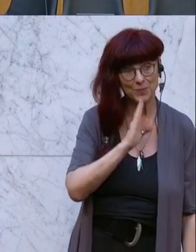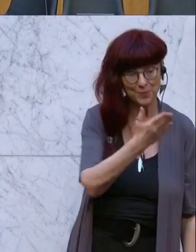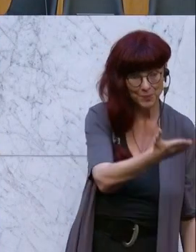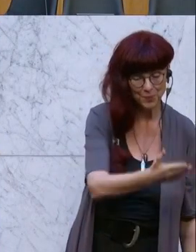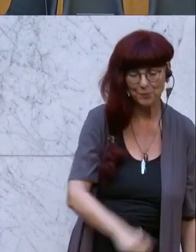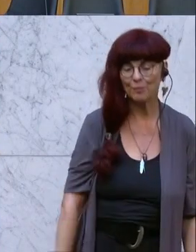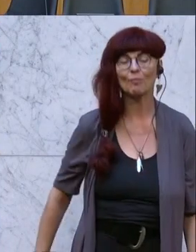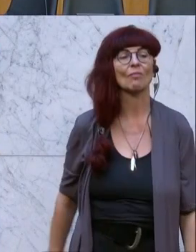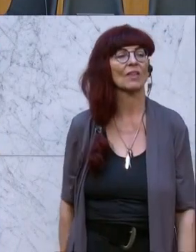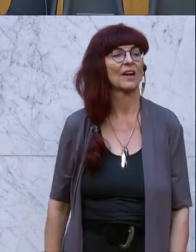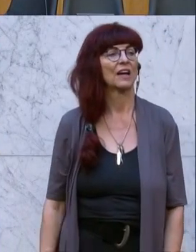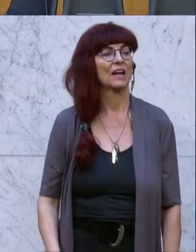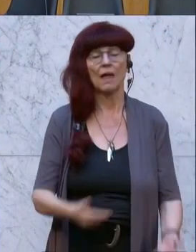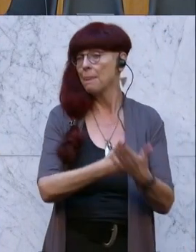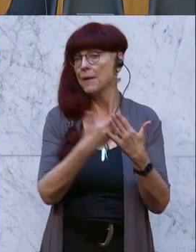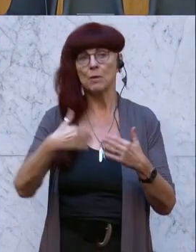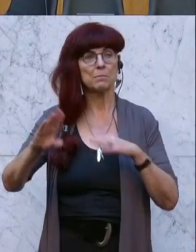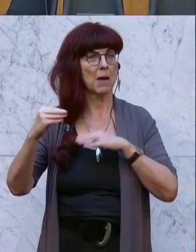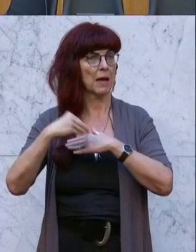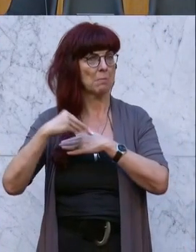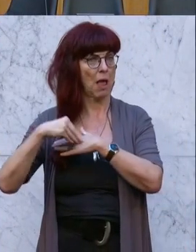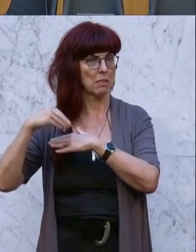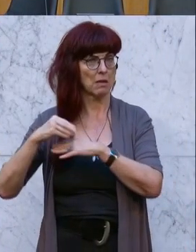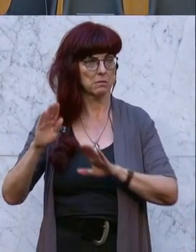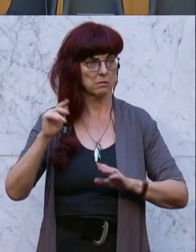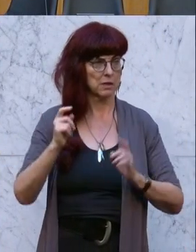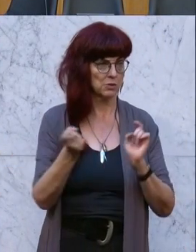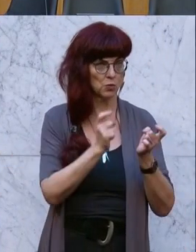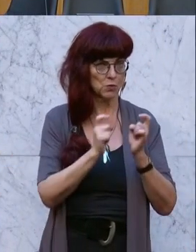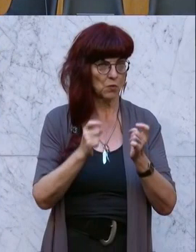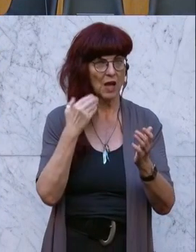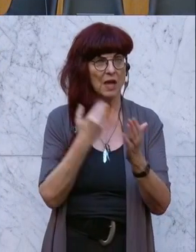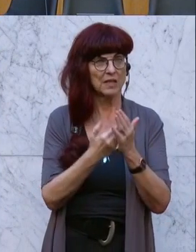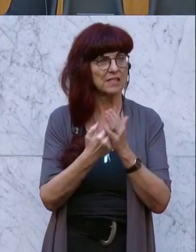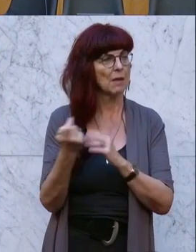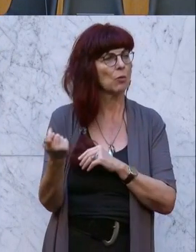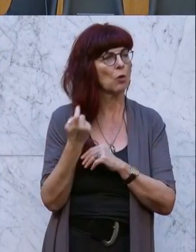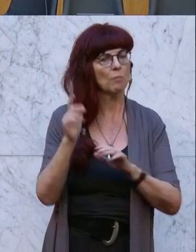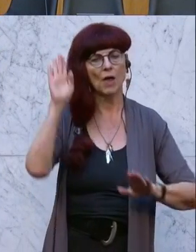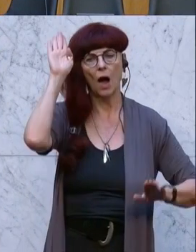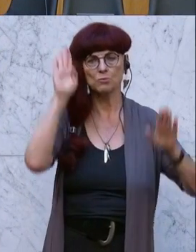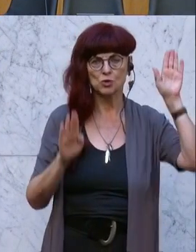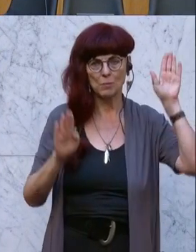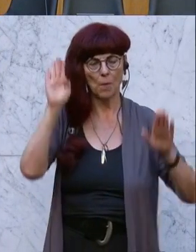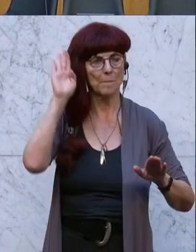Nachdem niemand mehr zur Debatte gemeldet ist, komme ich zur Abstimmung.